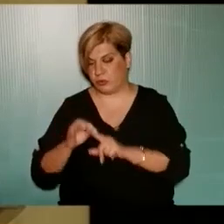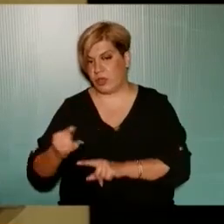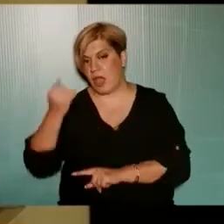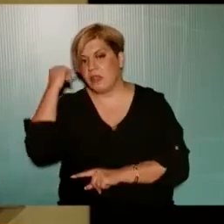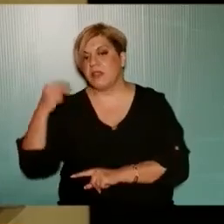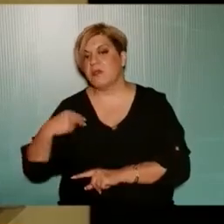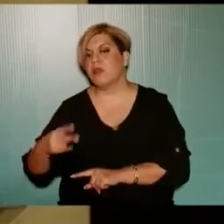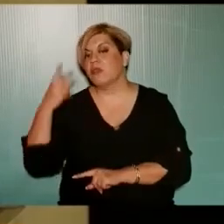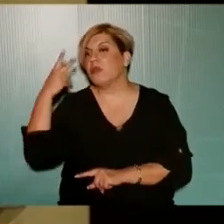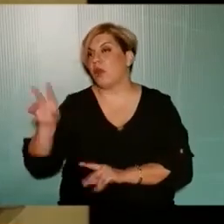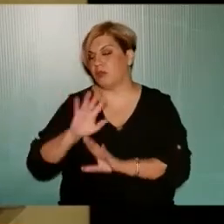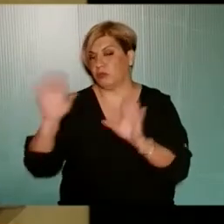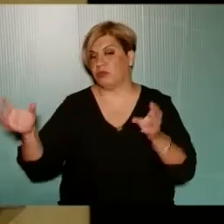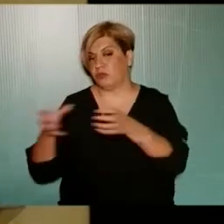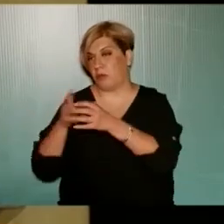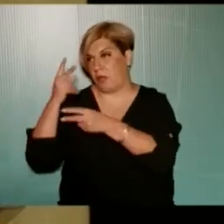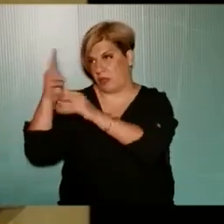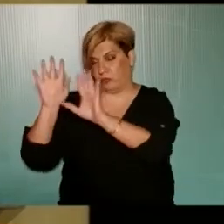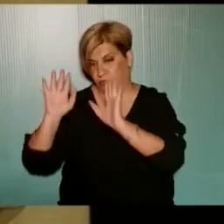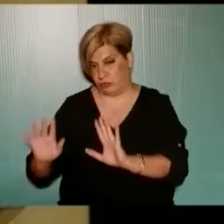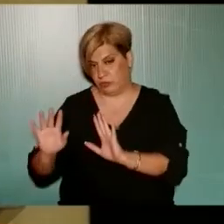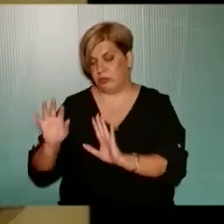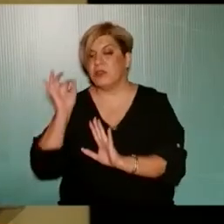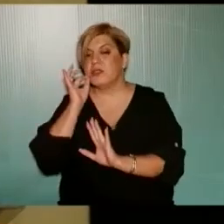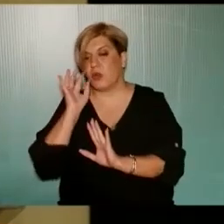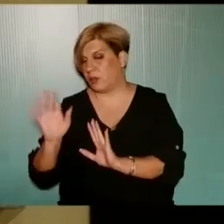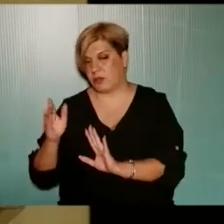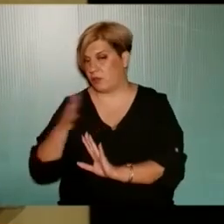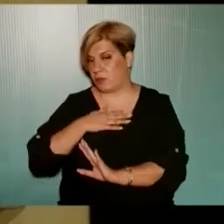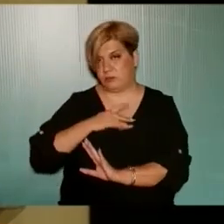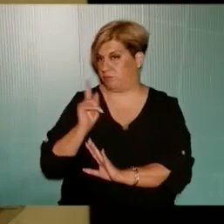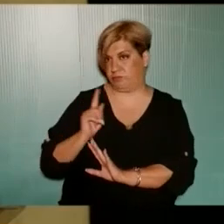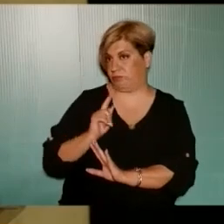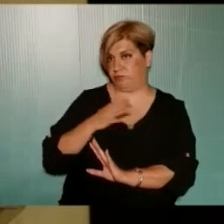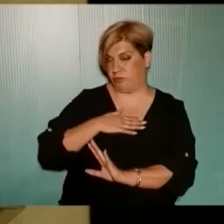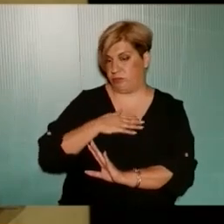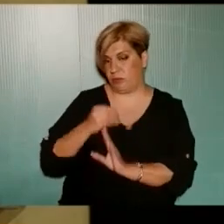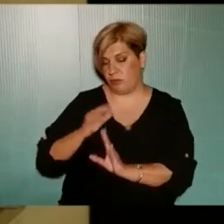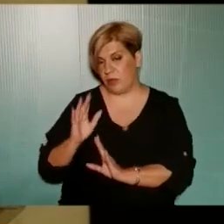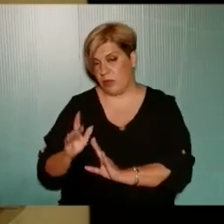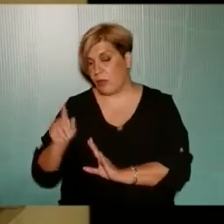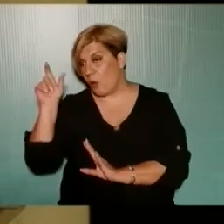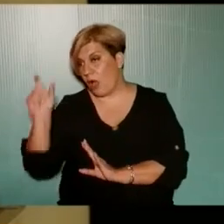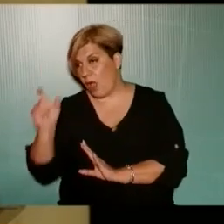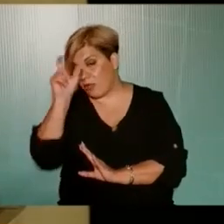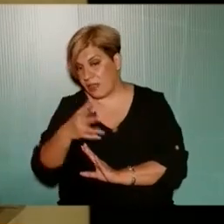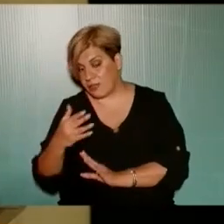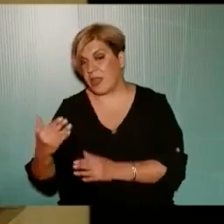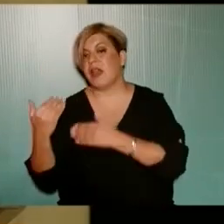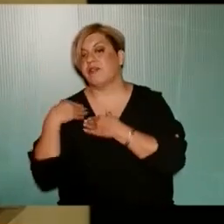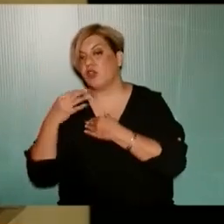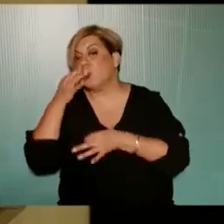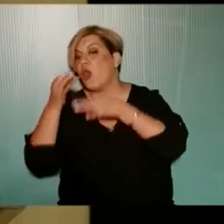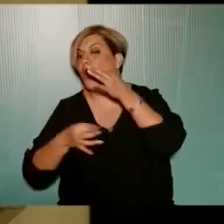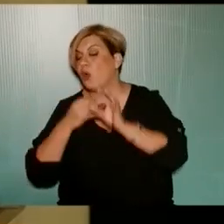αντιδημάρχους είναι πρόβλημα της ομάδας για τη Θεσσαλονίκη. Δεν είναι πρόβλημα δικό μας αλλά καθένας έχει την ευθυνή των λόγων